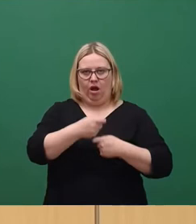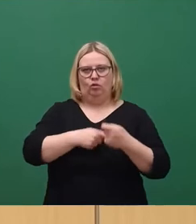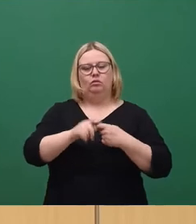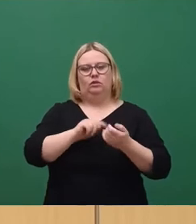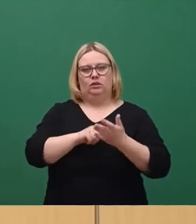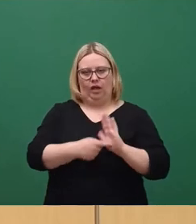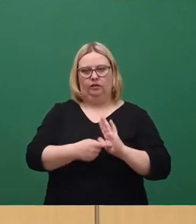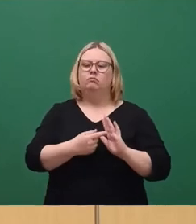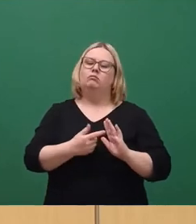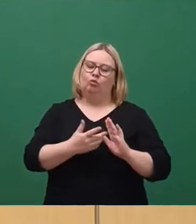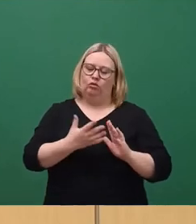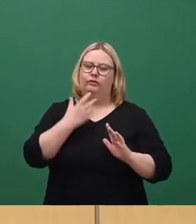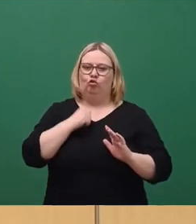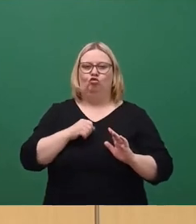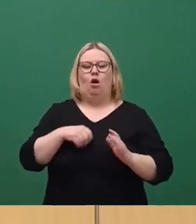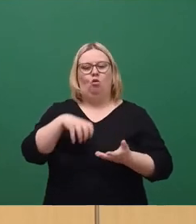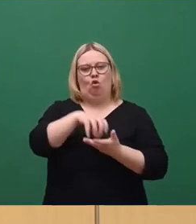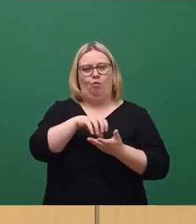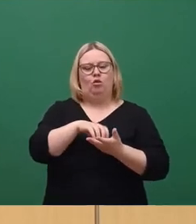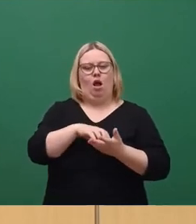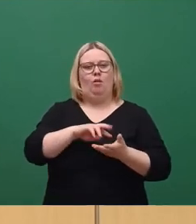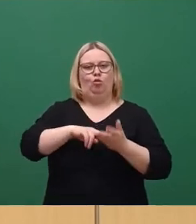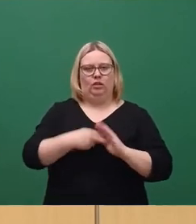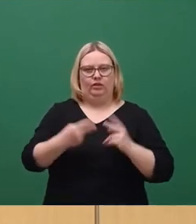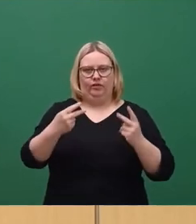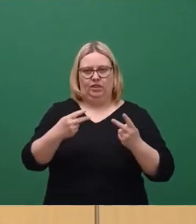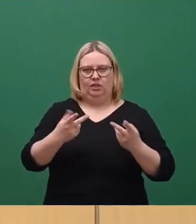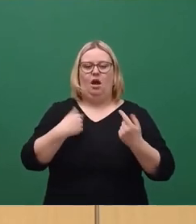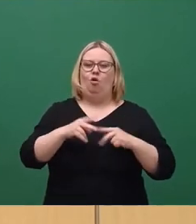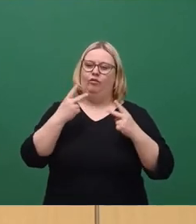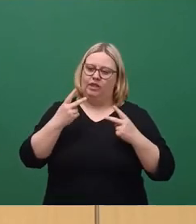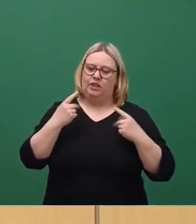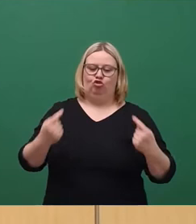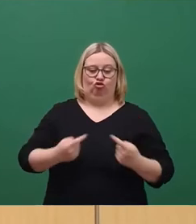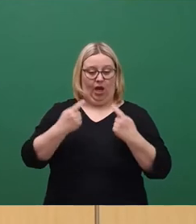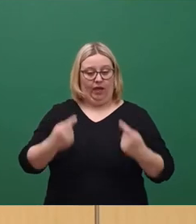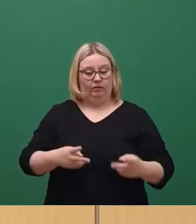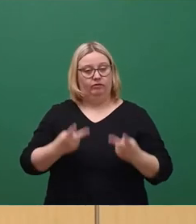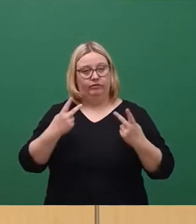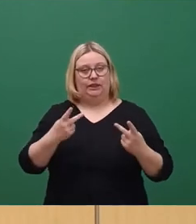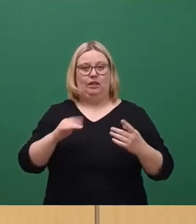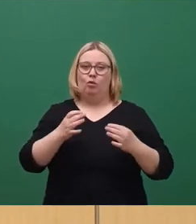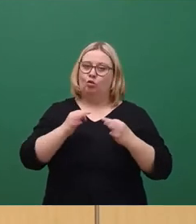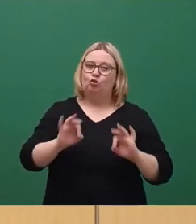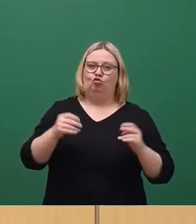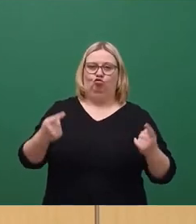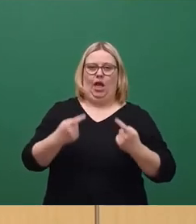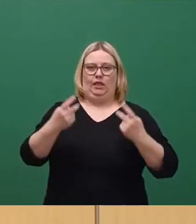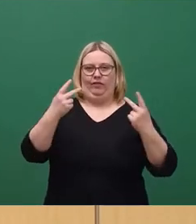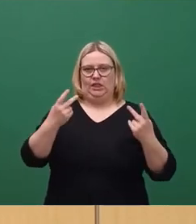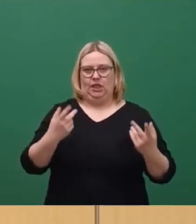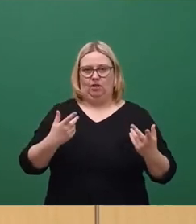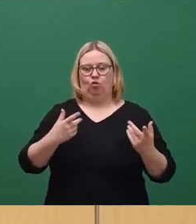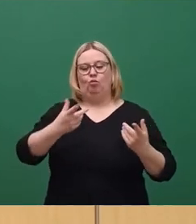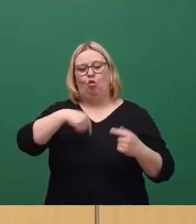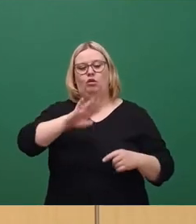dass sich Kommunalpolitik lohnt, dass sich Verstreiten auszahlt und unsere zu Unrecht viel